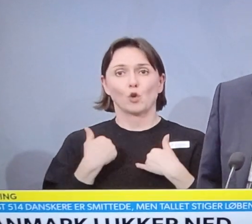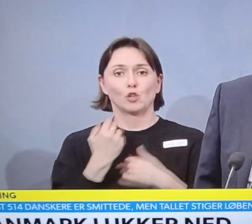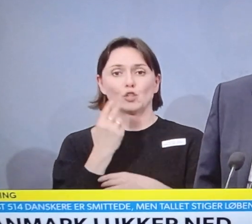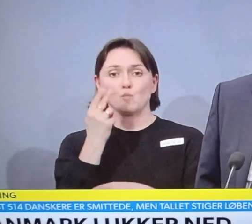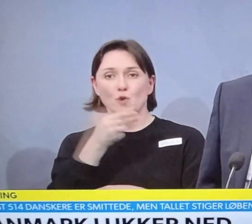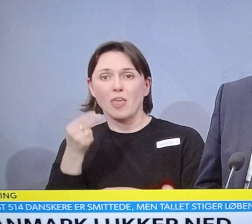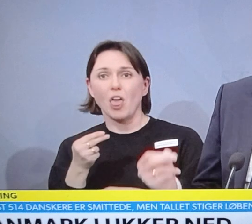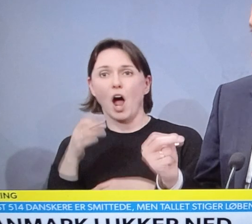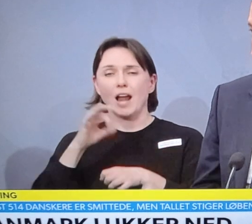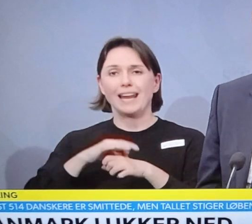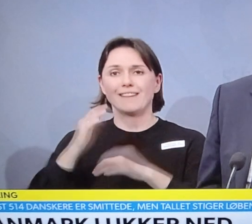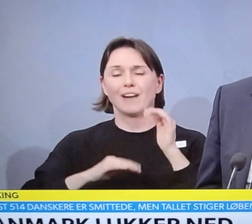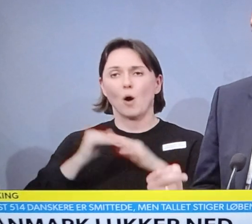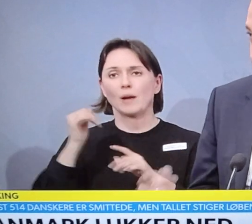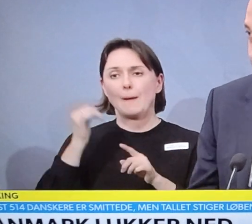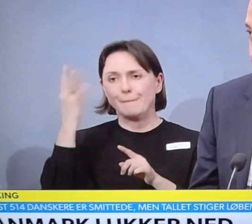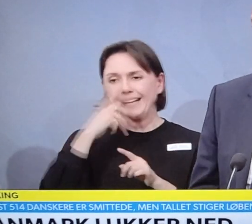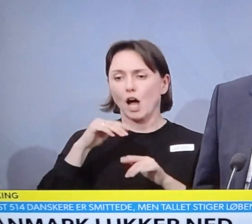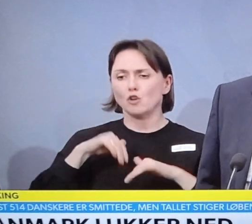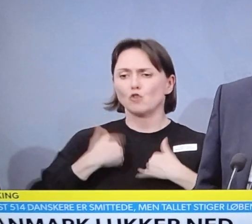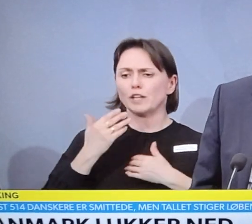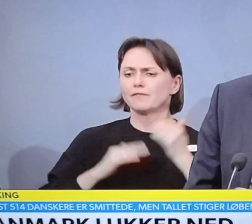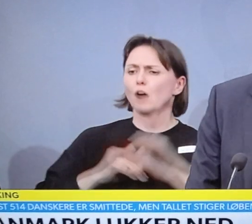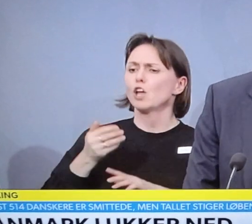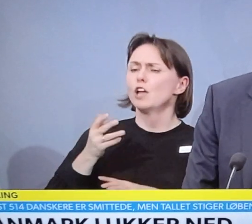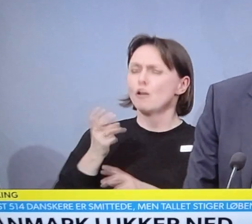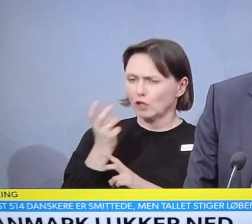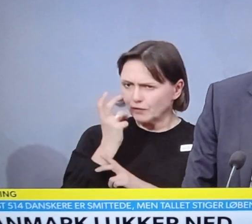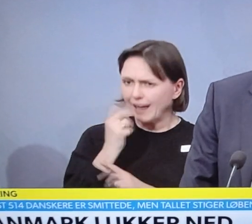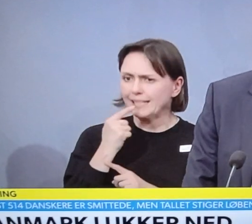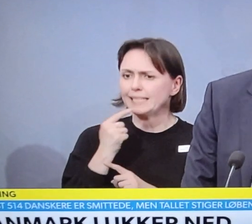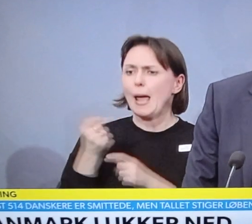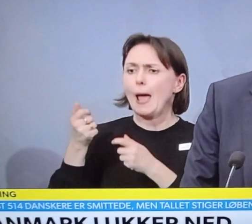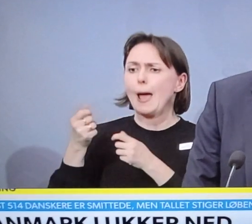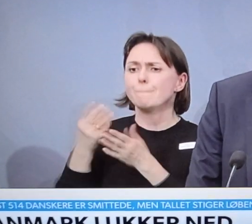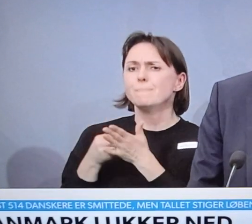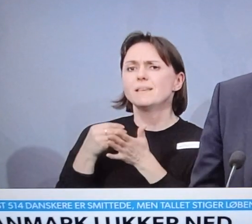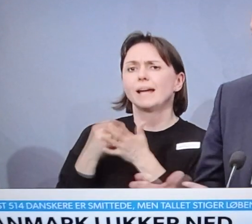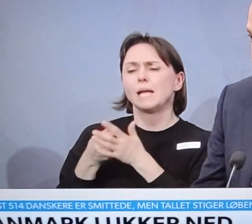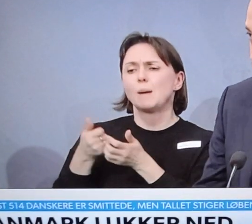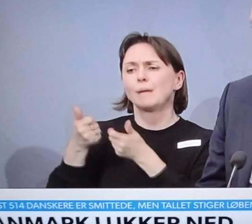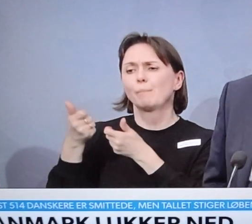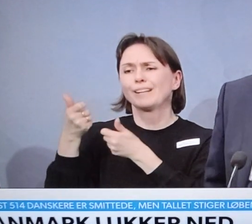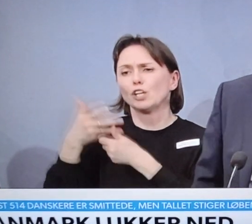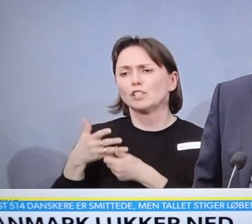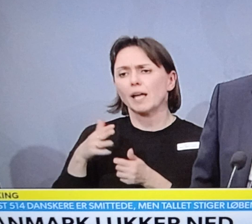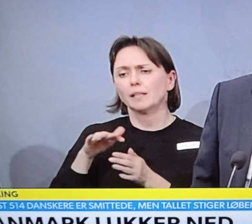vurderer, at det sundhedsfagligt er forsvarligt at sige, så prioriterer vi midlerne i den her situation til